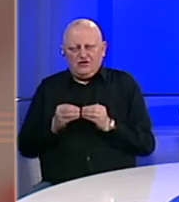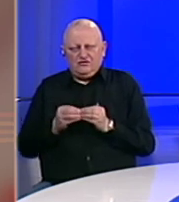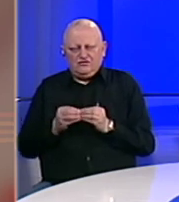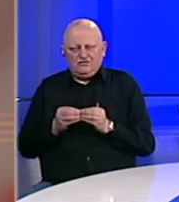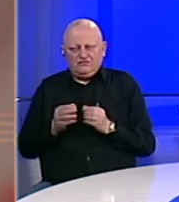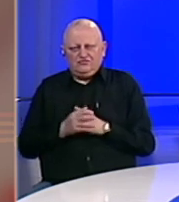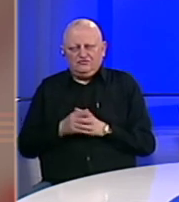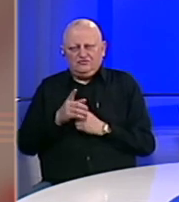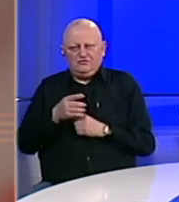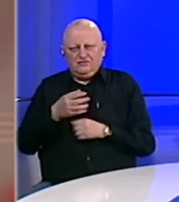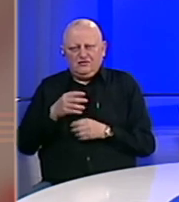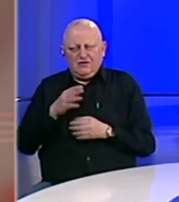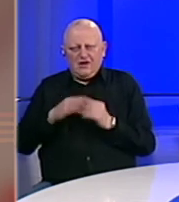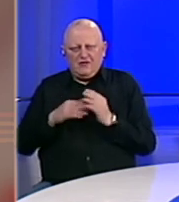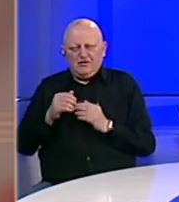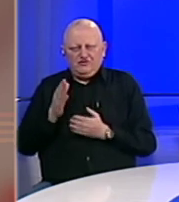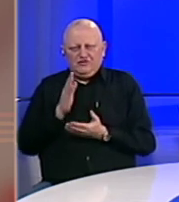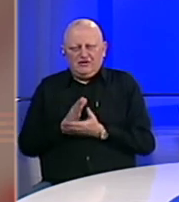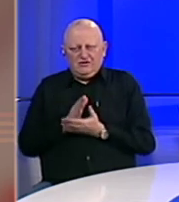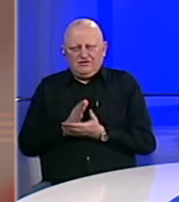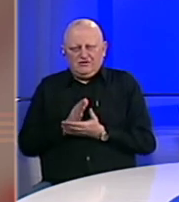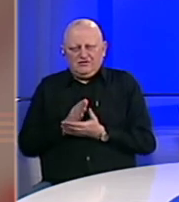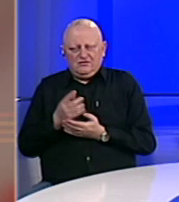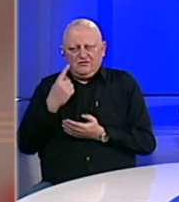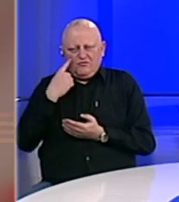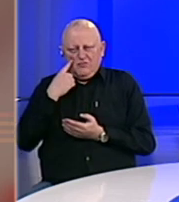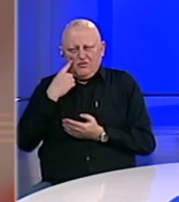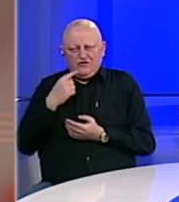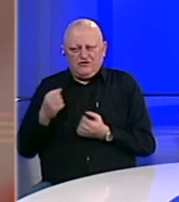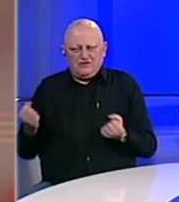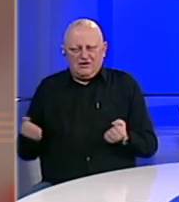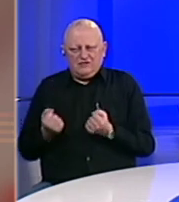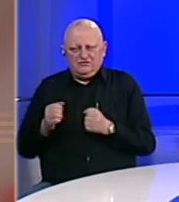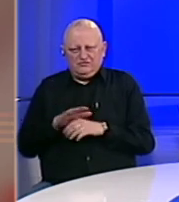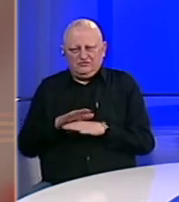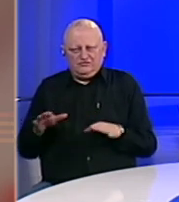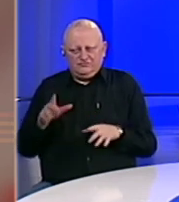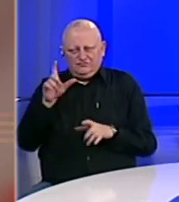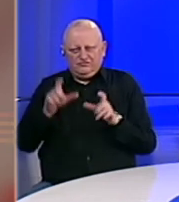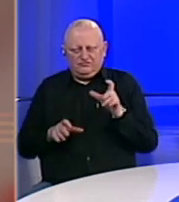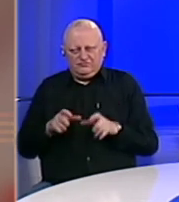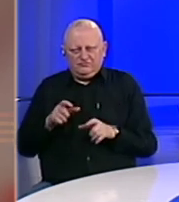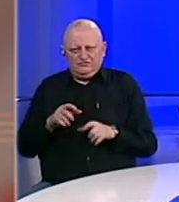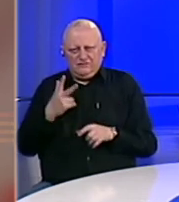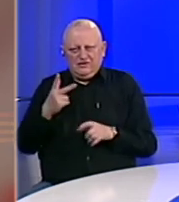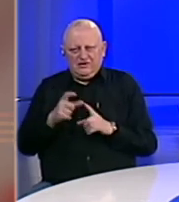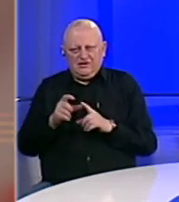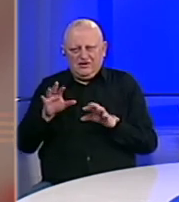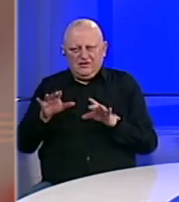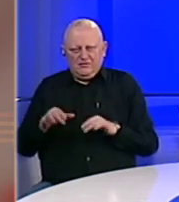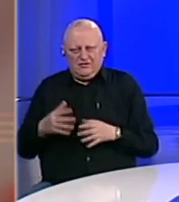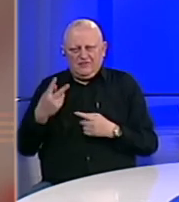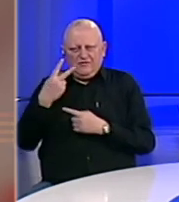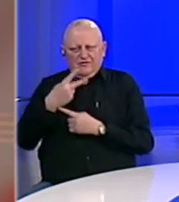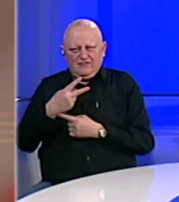jer je to nekako najpraktičiji način. Pokušali smo angažovati sve osobe koje posjeduju 3D printeri, sve firme koje